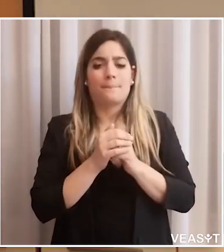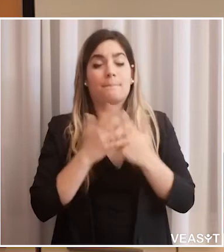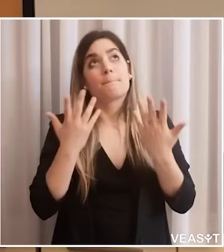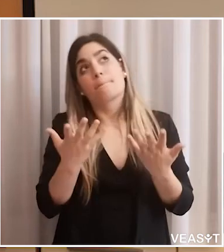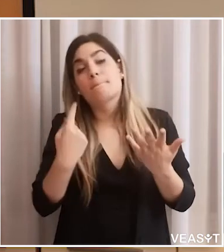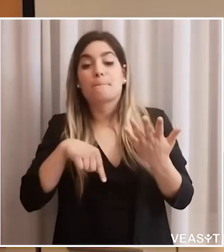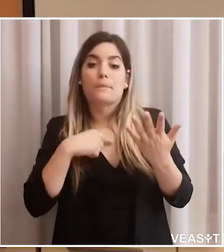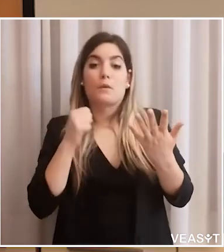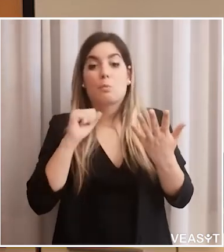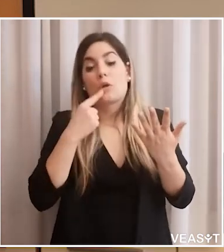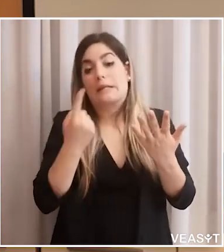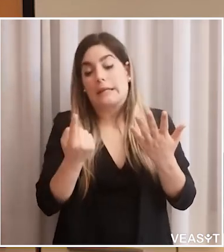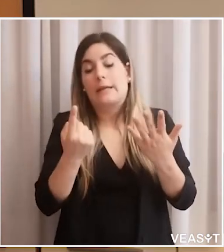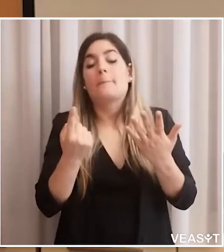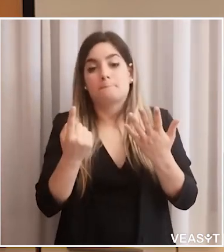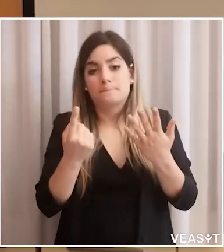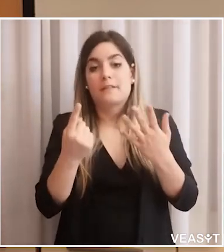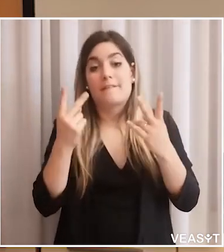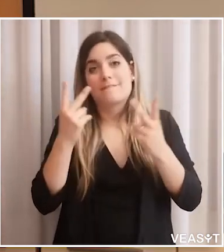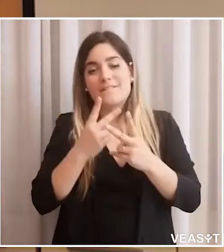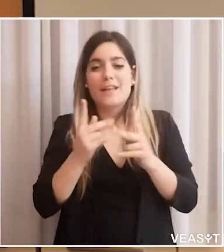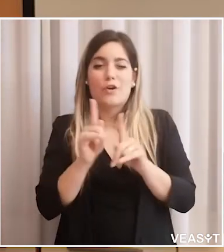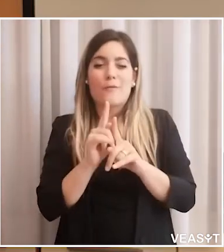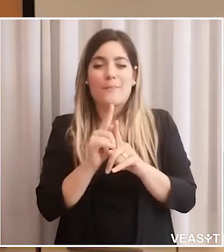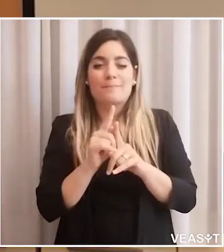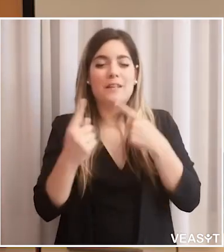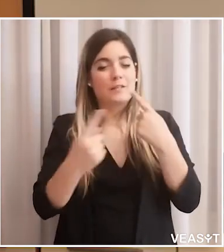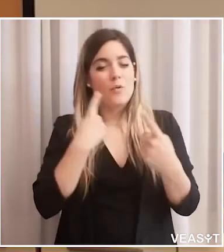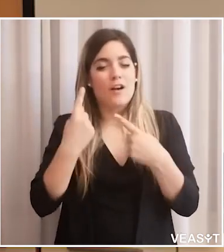cui risposto? La situazione dei contagi?